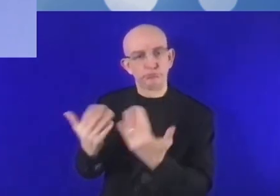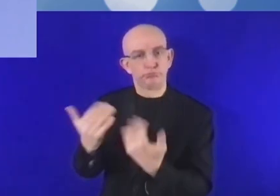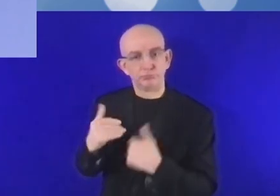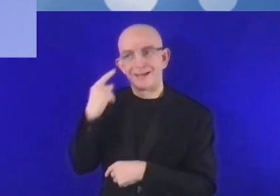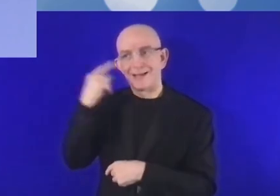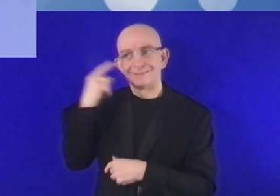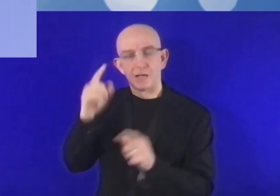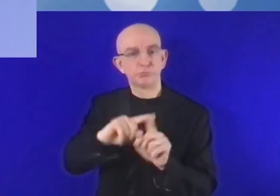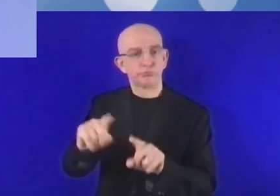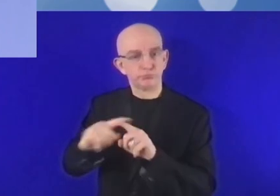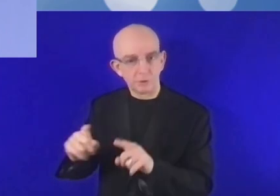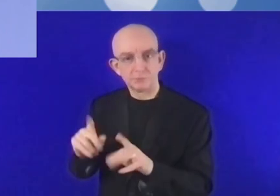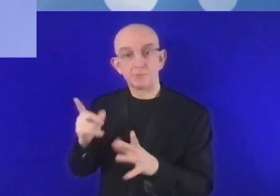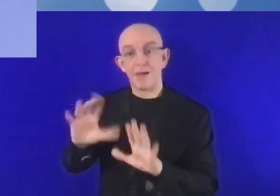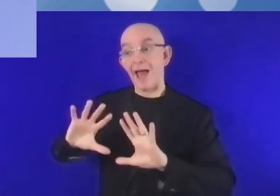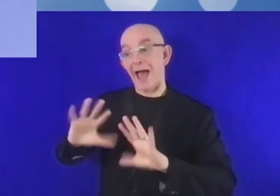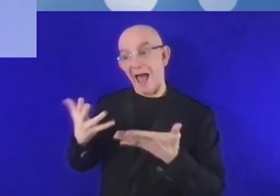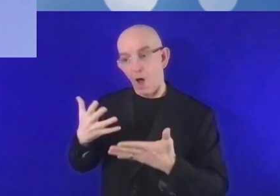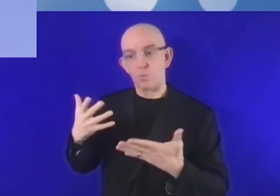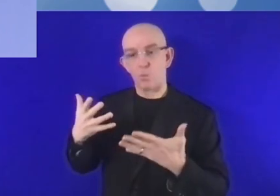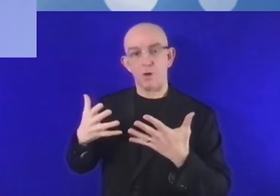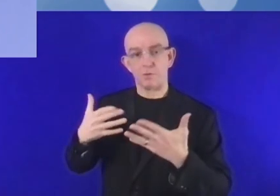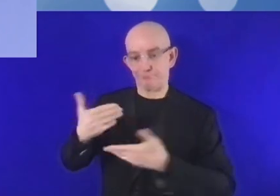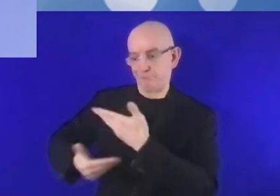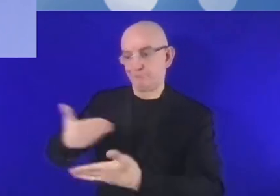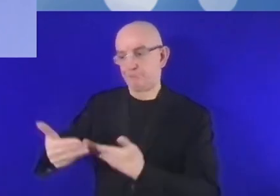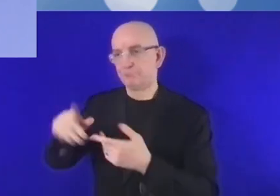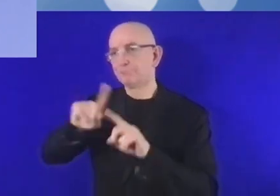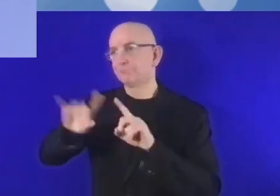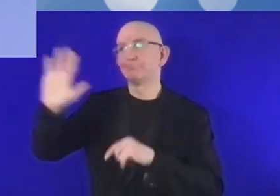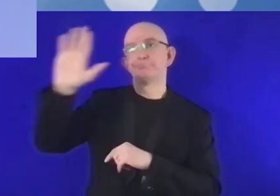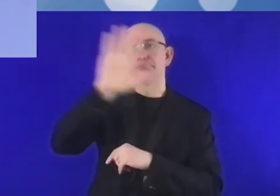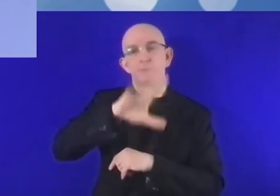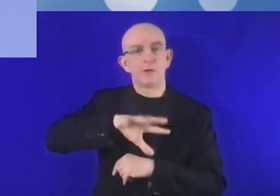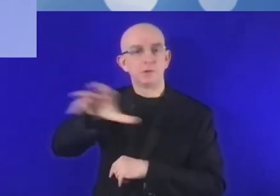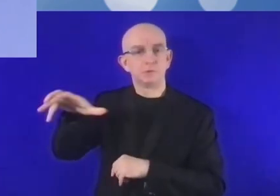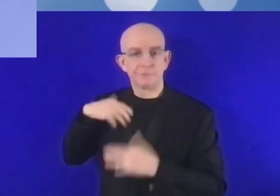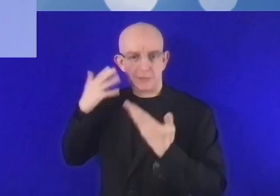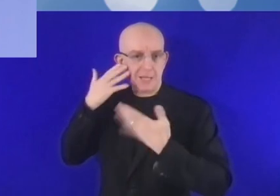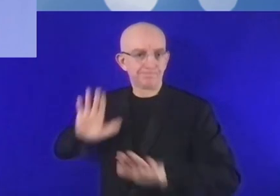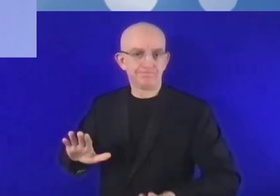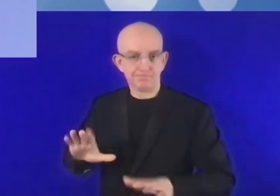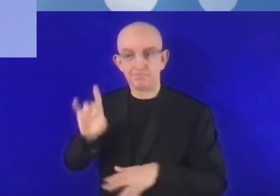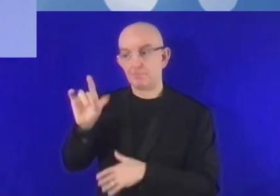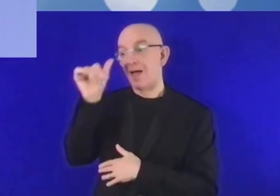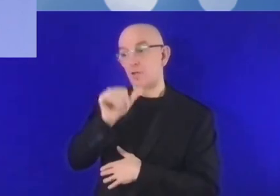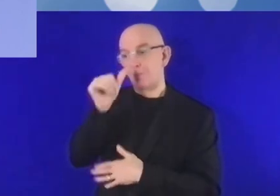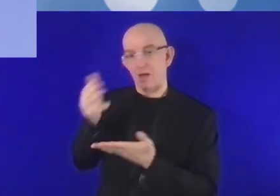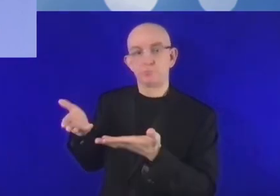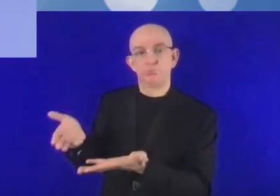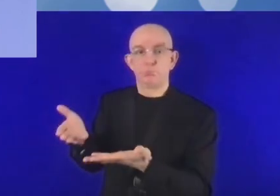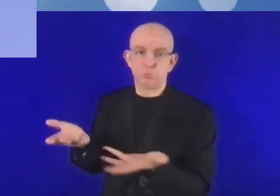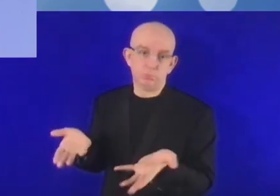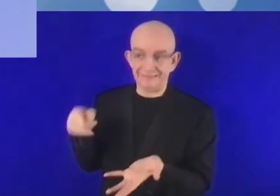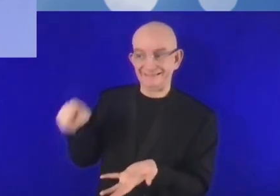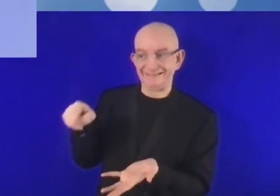les entrepreneurs les plus créatifs, les plus innovants, puissent travailler. Je ne sais pas comment c chez vous, mais en Éthiopie, je crois